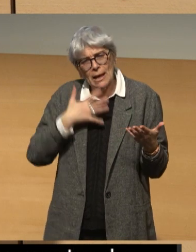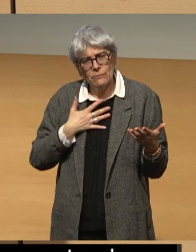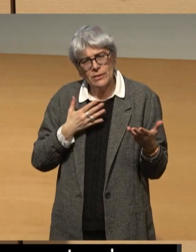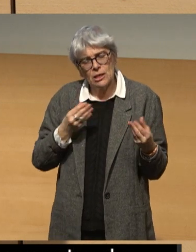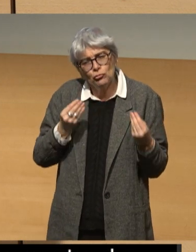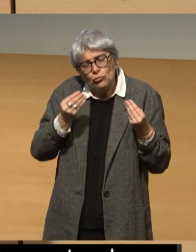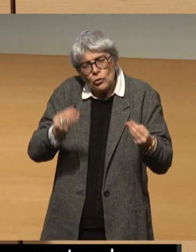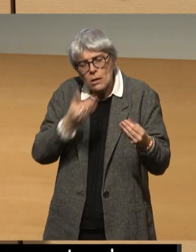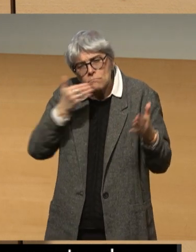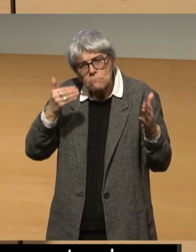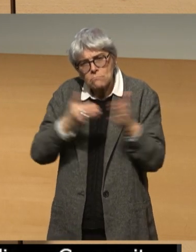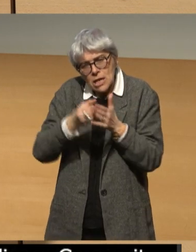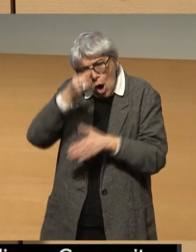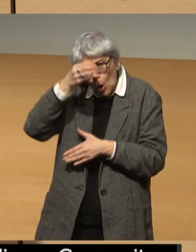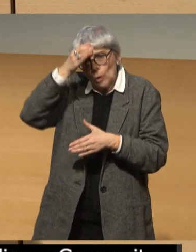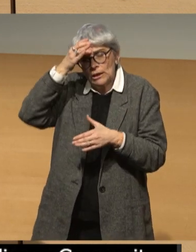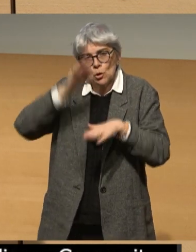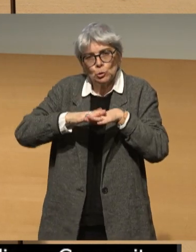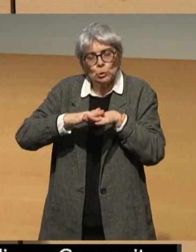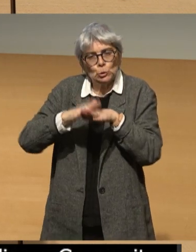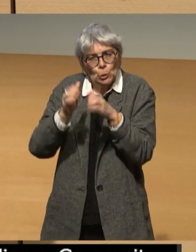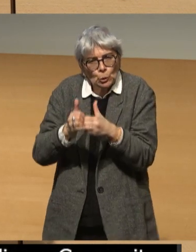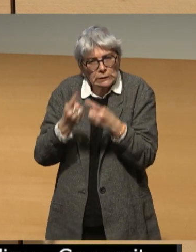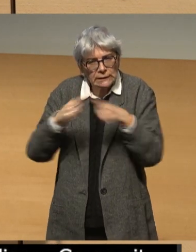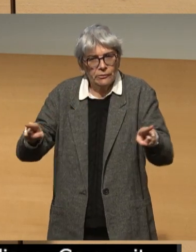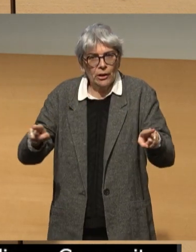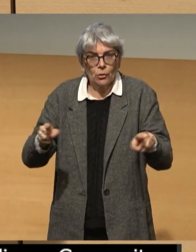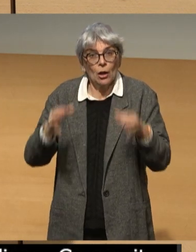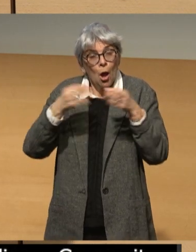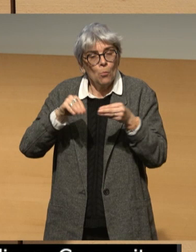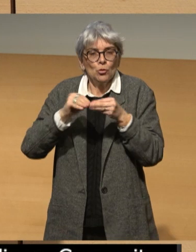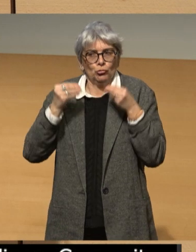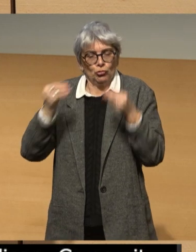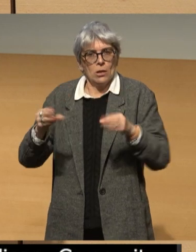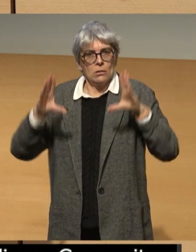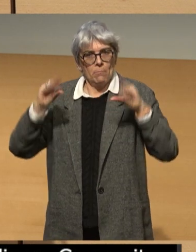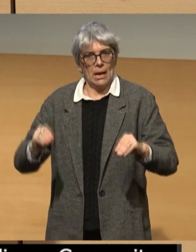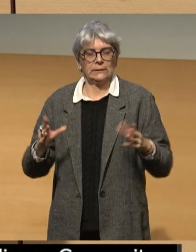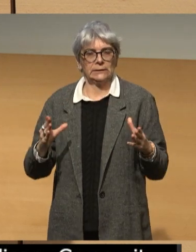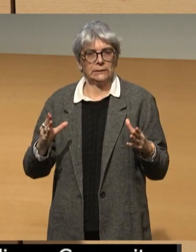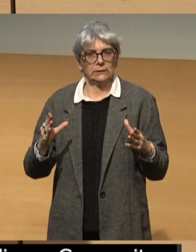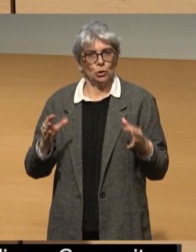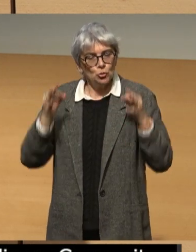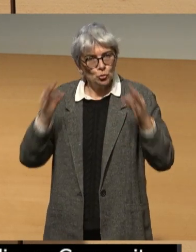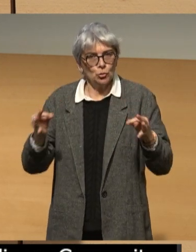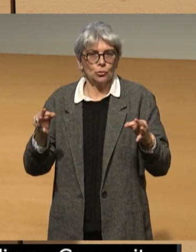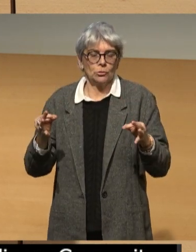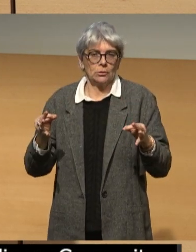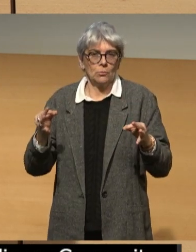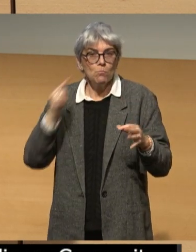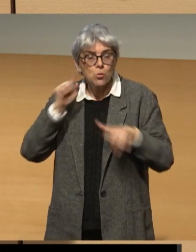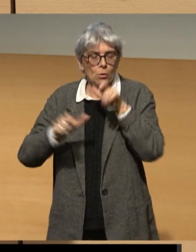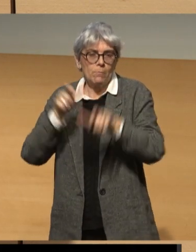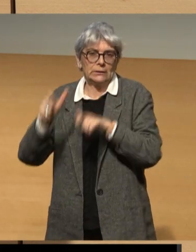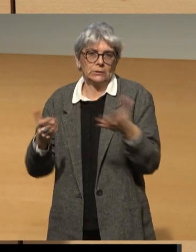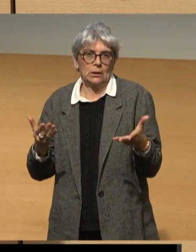meilleure connaissance de la différence et à une juste place aussi, tout simplement, des individus dans la société. C